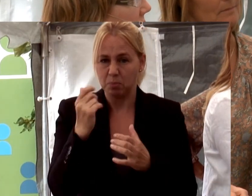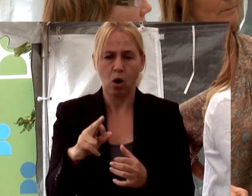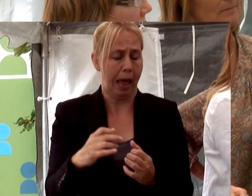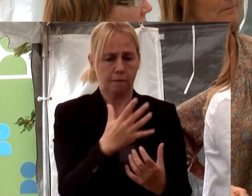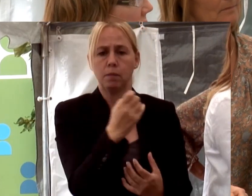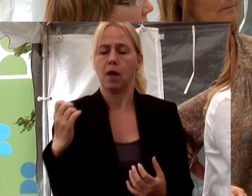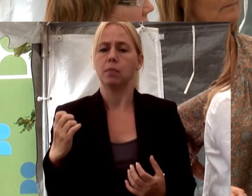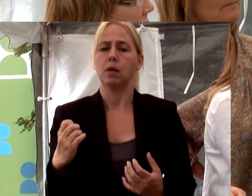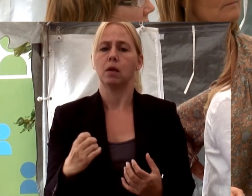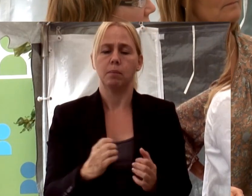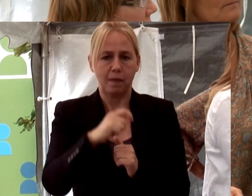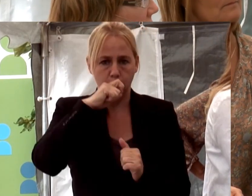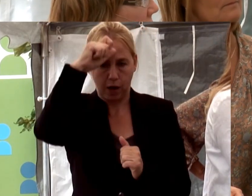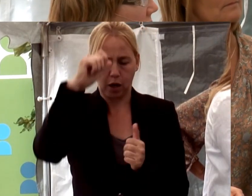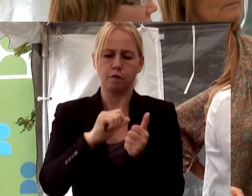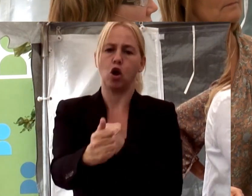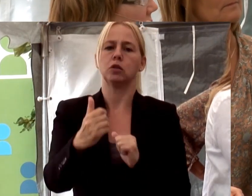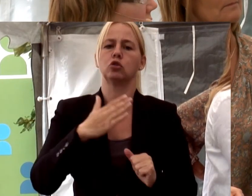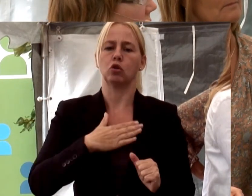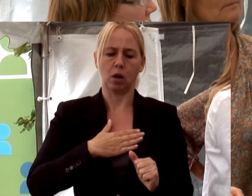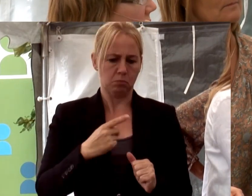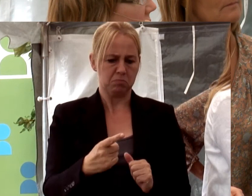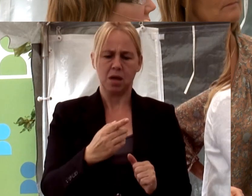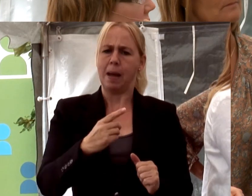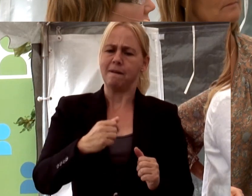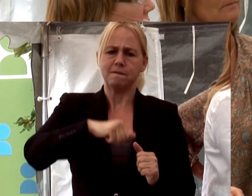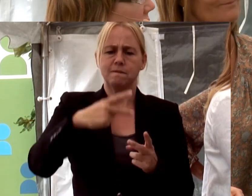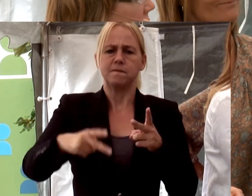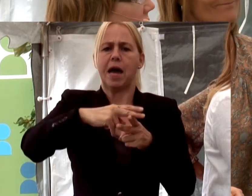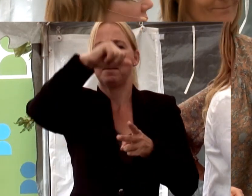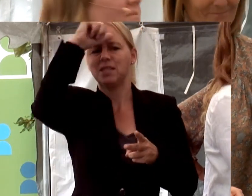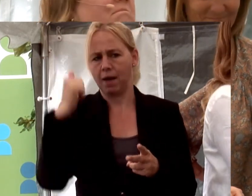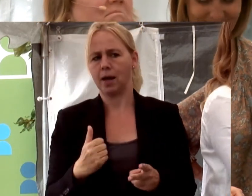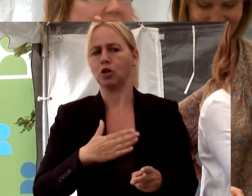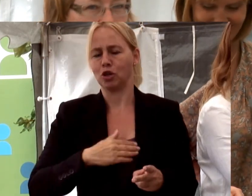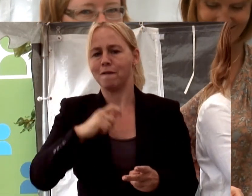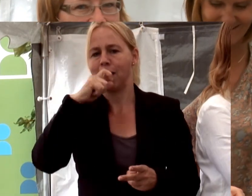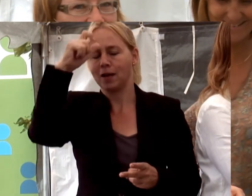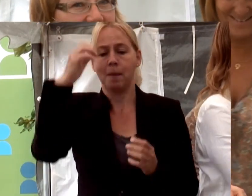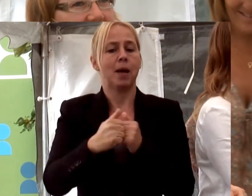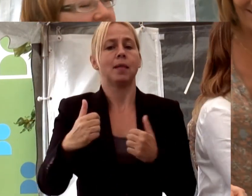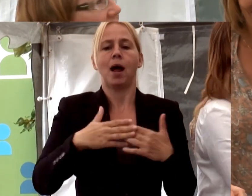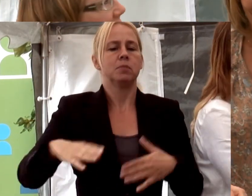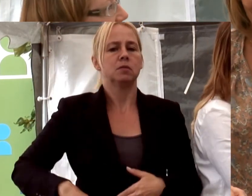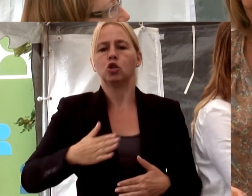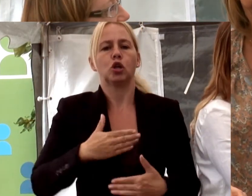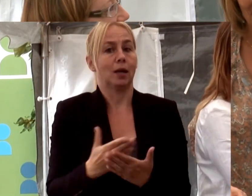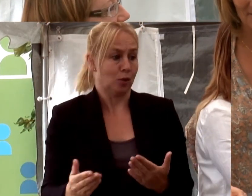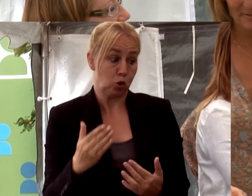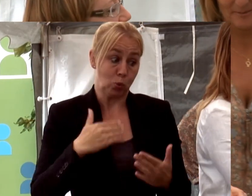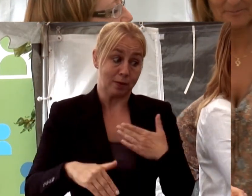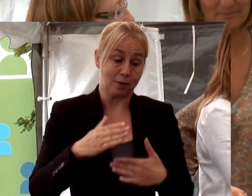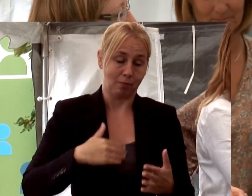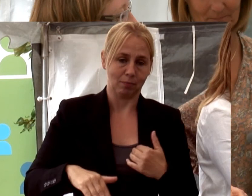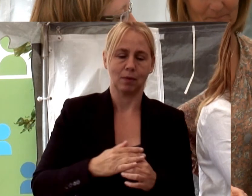Det som är intressant är att de fackliga företrädarna tycker att de är mycket besvärligare att ha med att göra. Däremot inte arbetsgivare. Vilket är en intressant